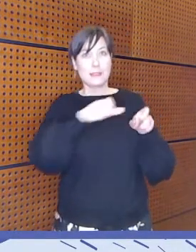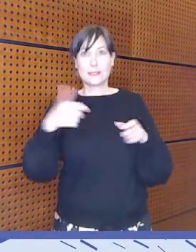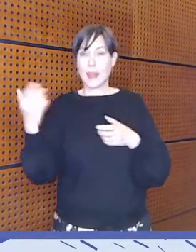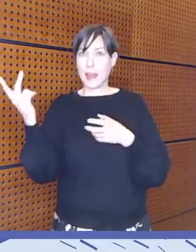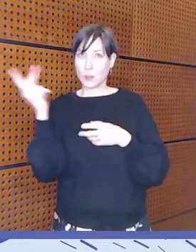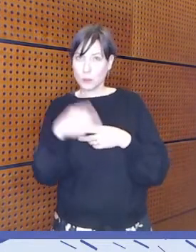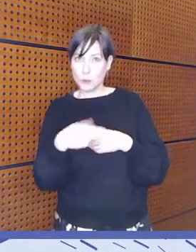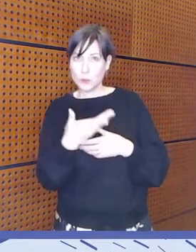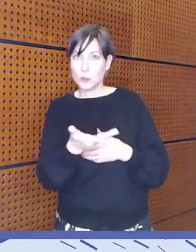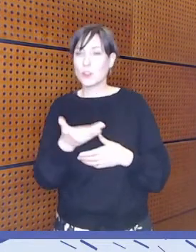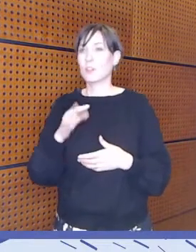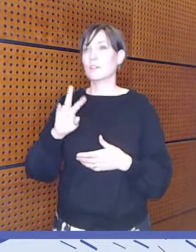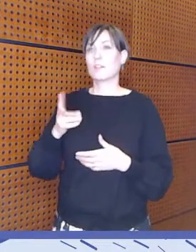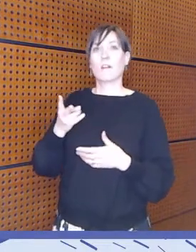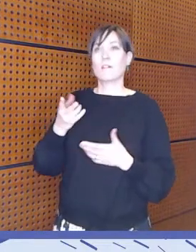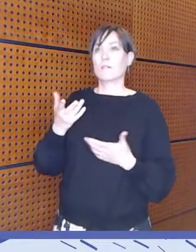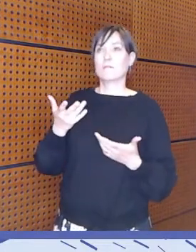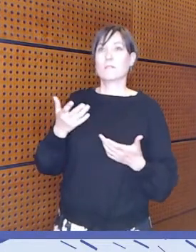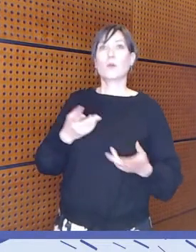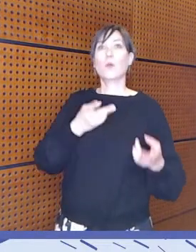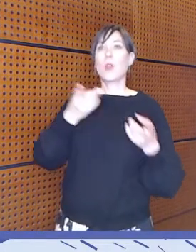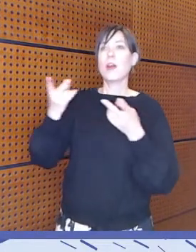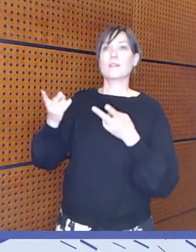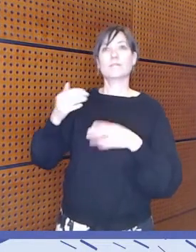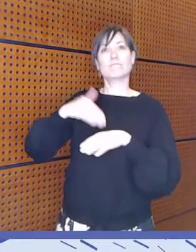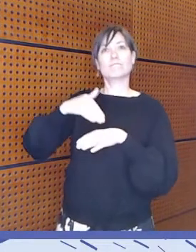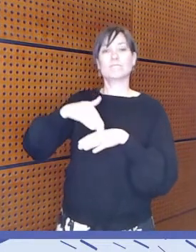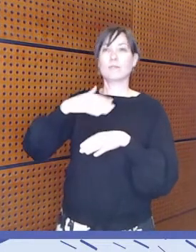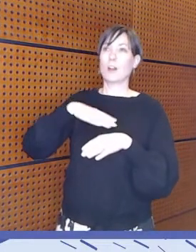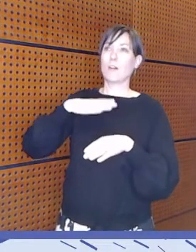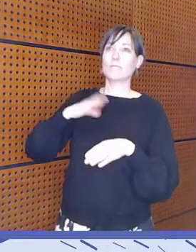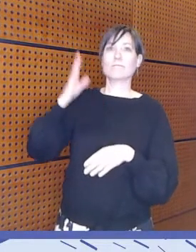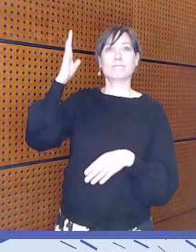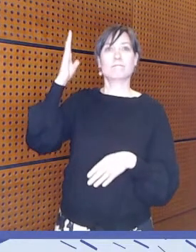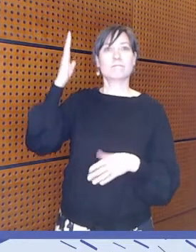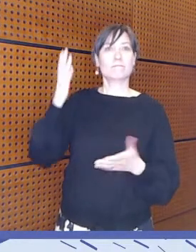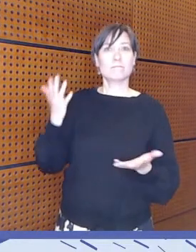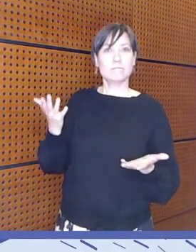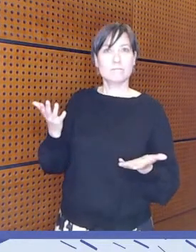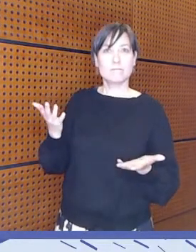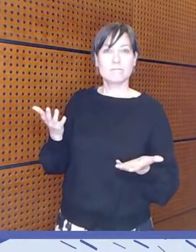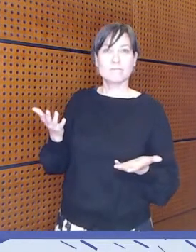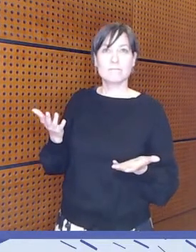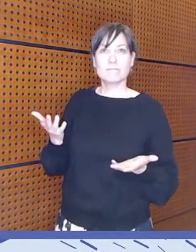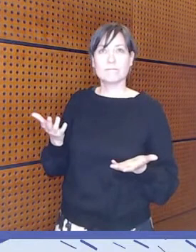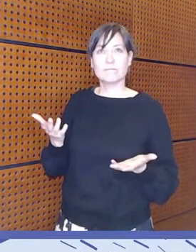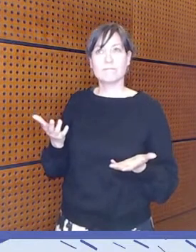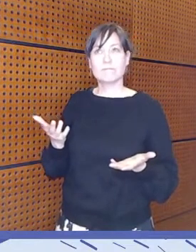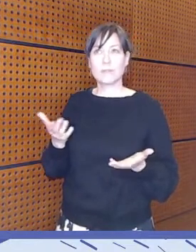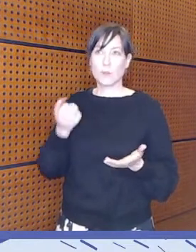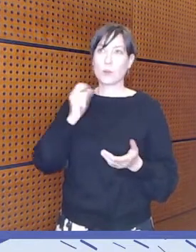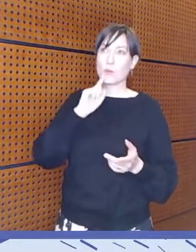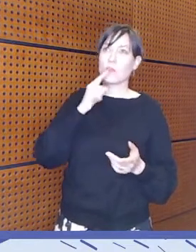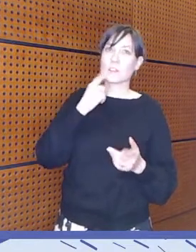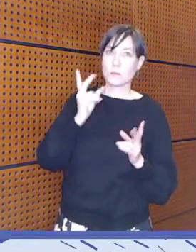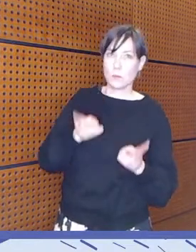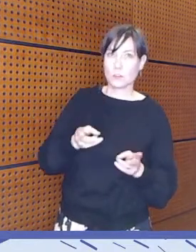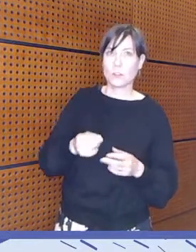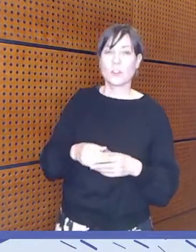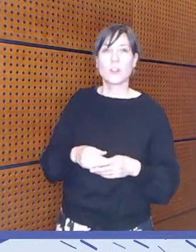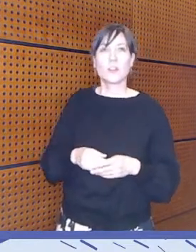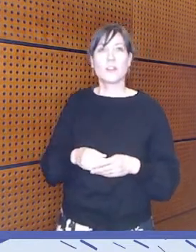yleisesti, johon voisi vastata? Voi esittää,